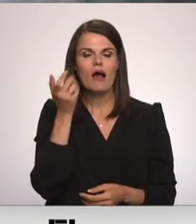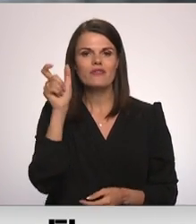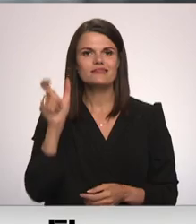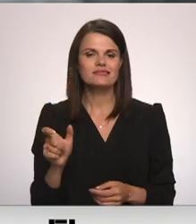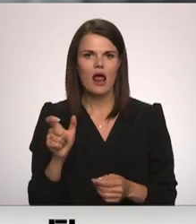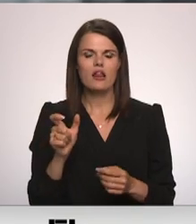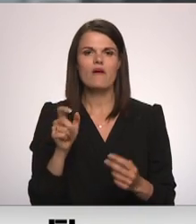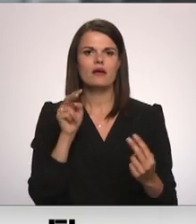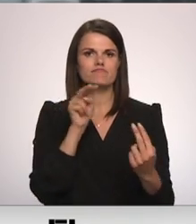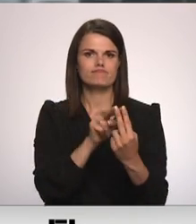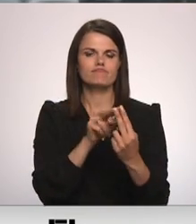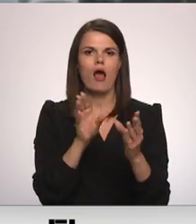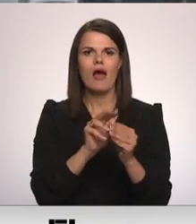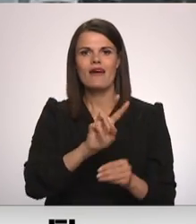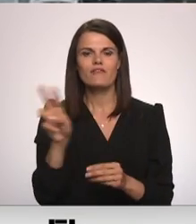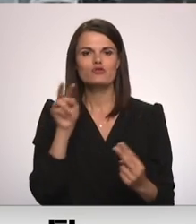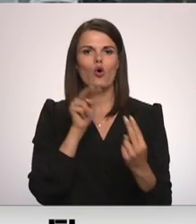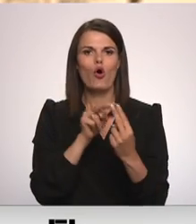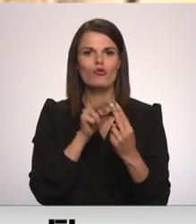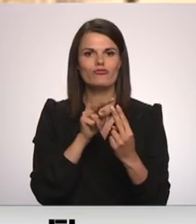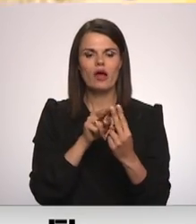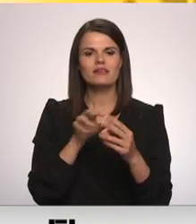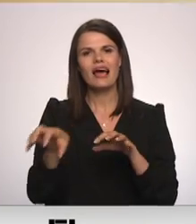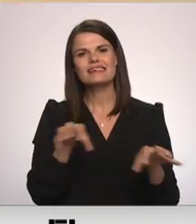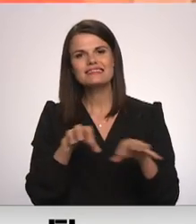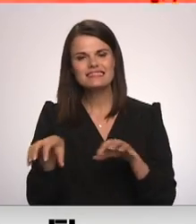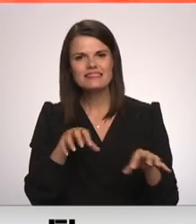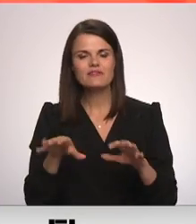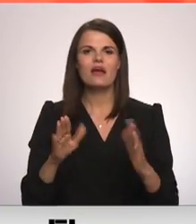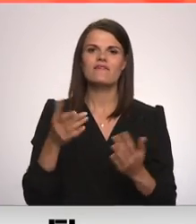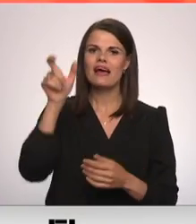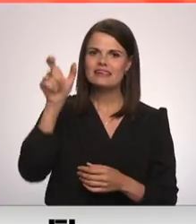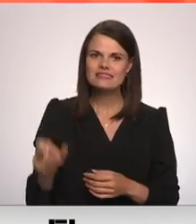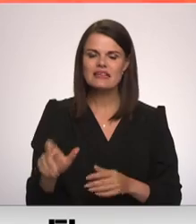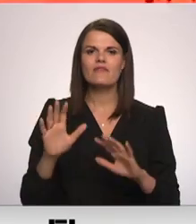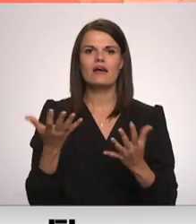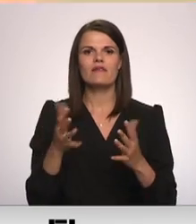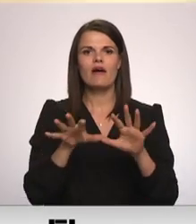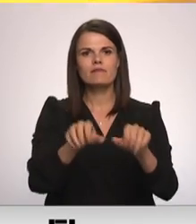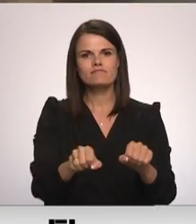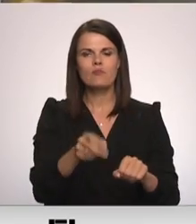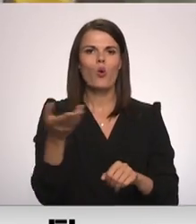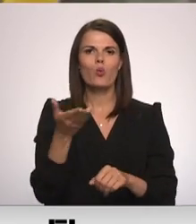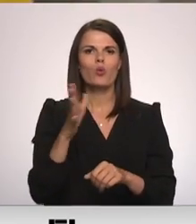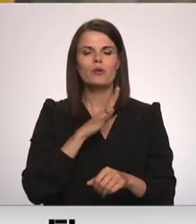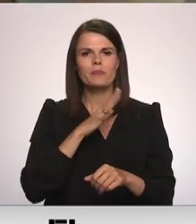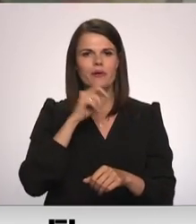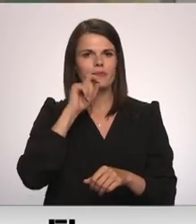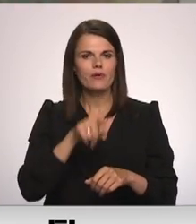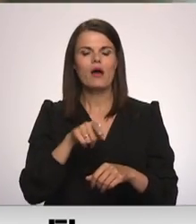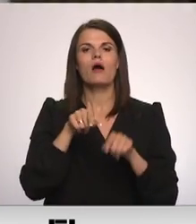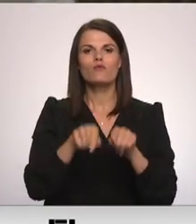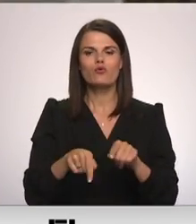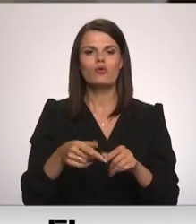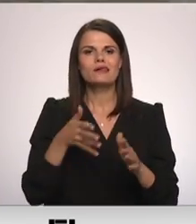nonaka saskarē ar vīrusu, kontaktējoties ar inficēto dzīvnieku cilvēku vai pieskaroties bioloģiskajiem materiāliem. Vīrus iekļūstu